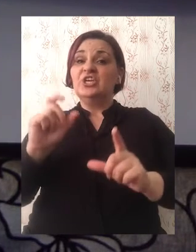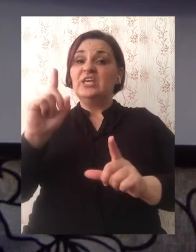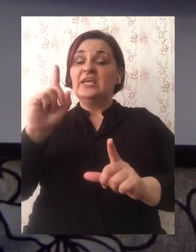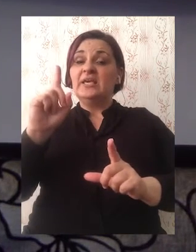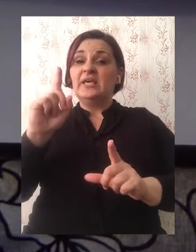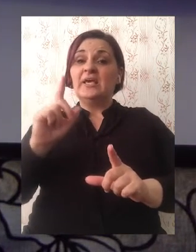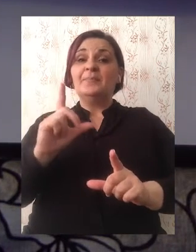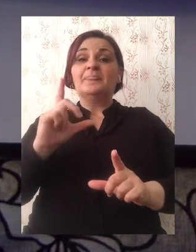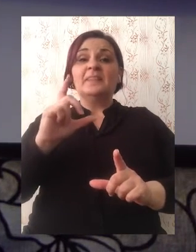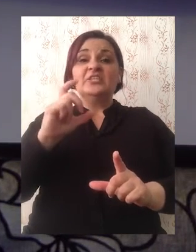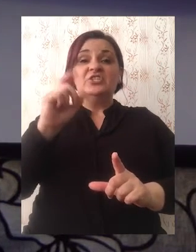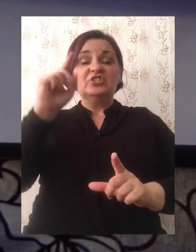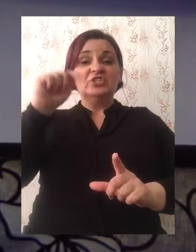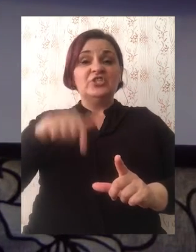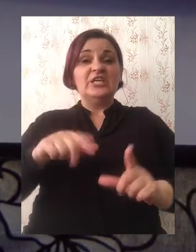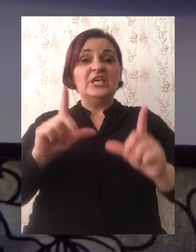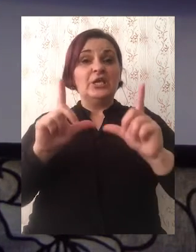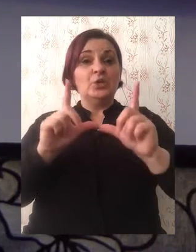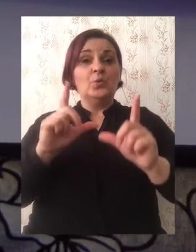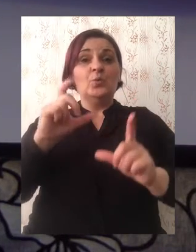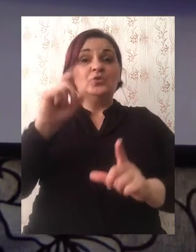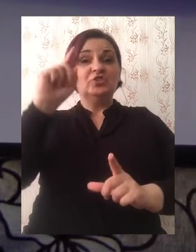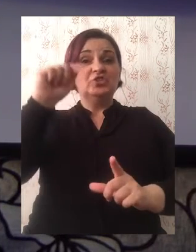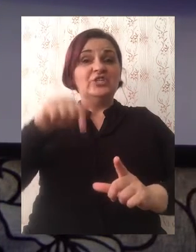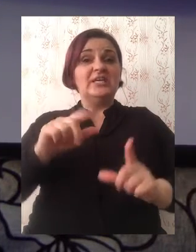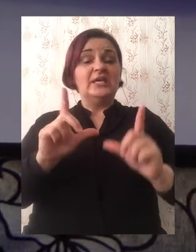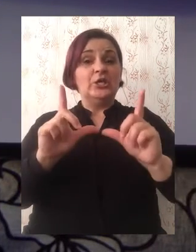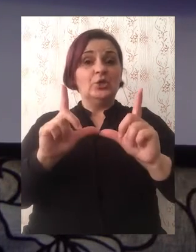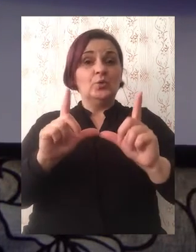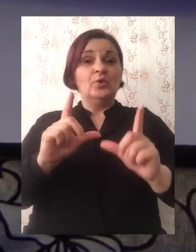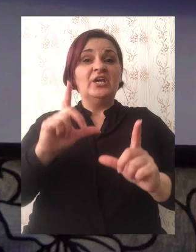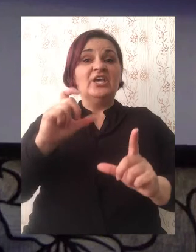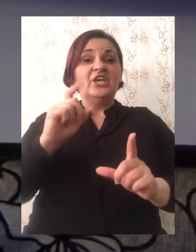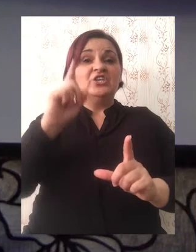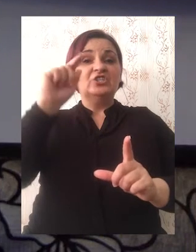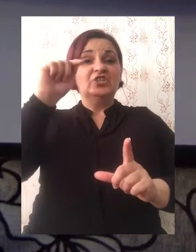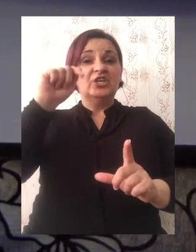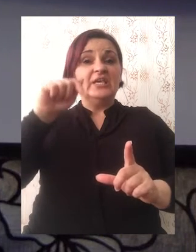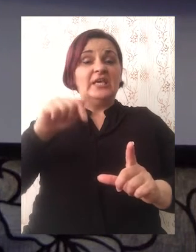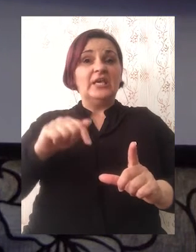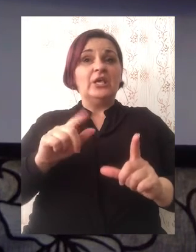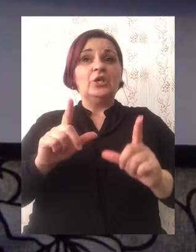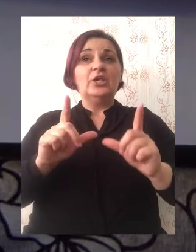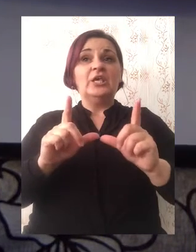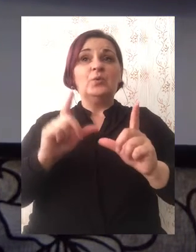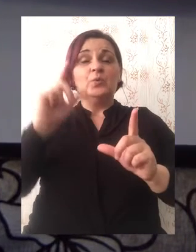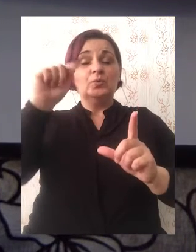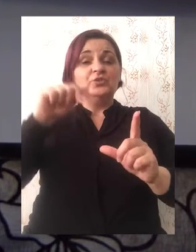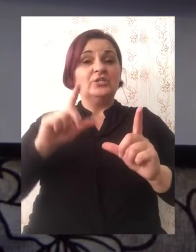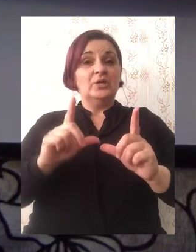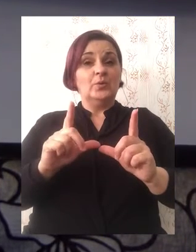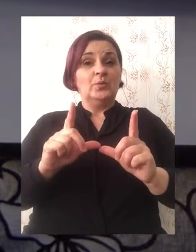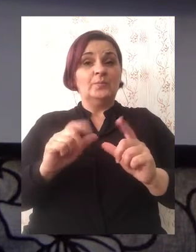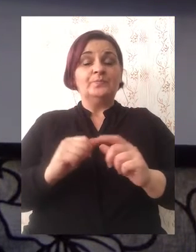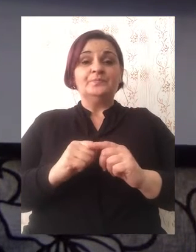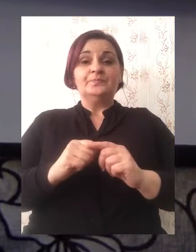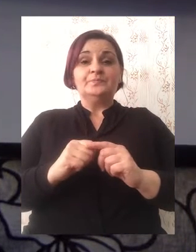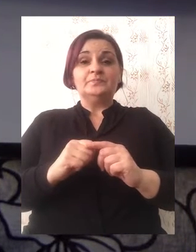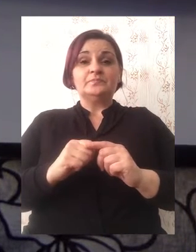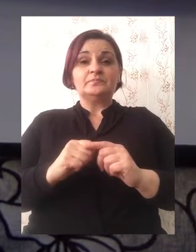čiu, či, čiu, Čiu, čiu, čiu, čiu, čiu, či.